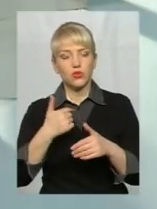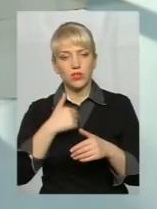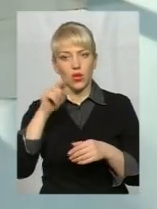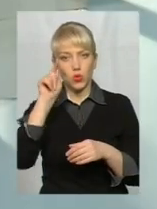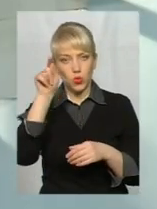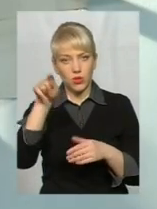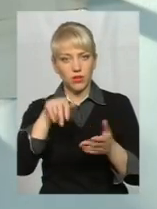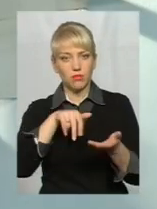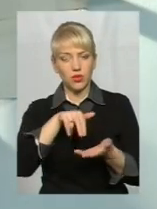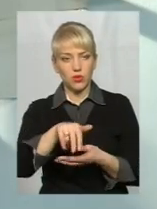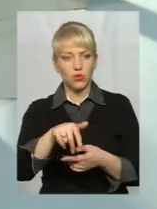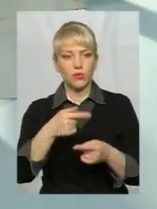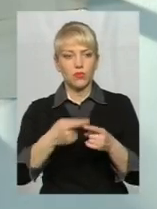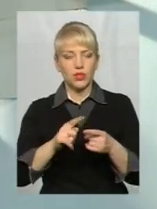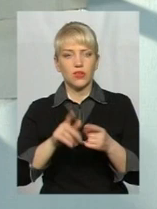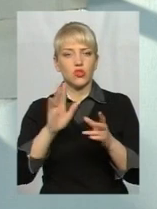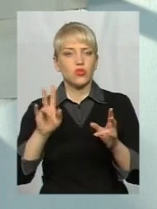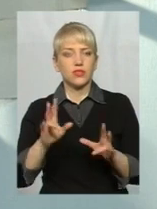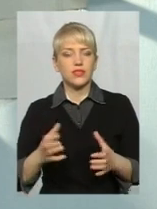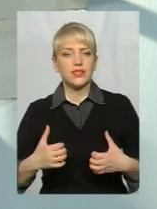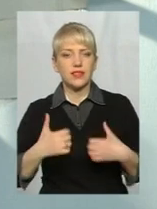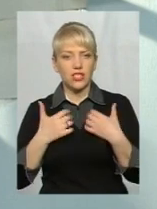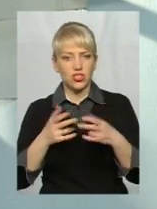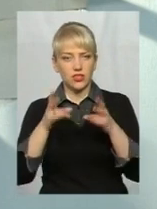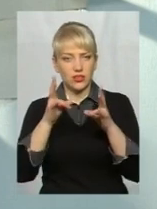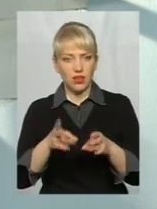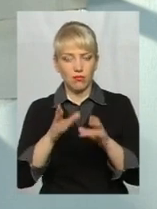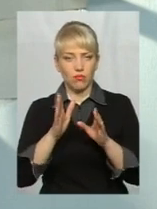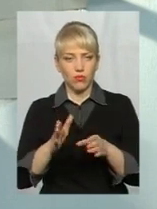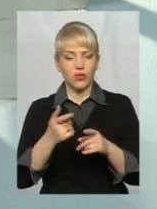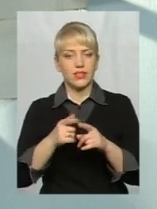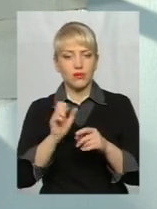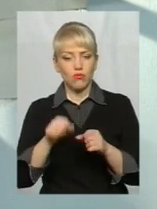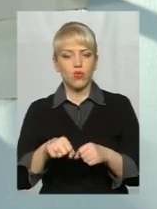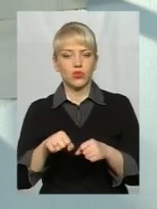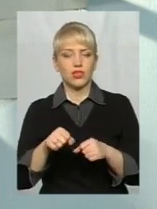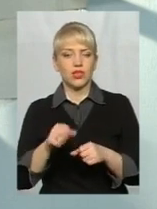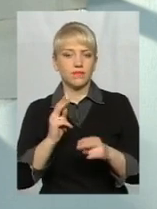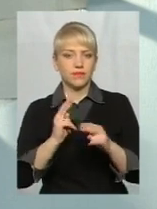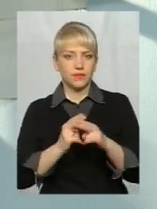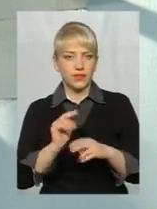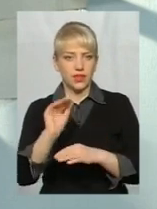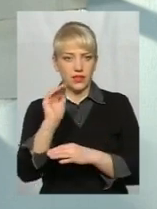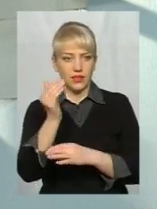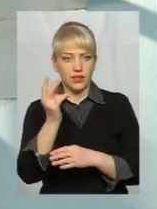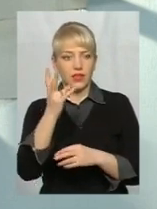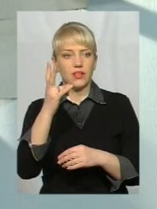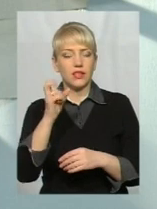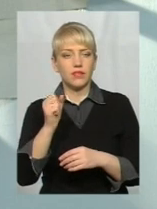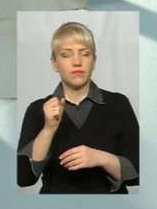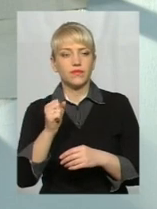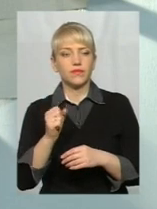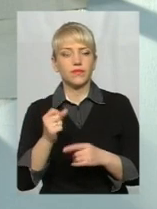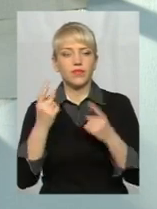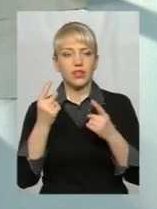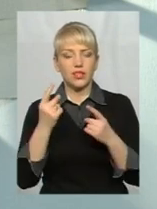зі мною станеться оте, щось страшне станеться. І це може стримувати дитину. По великому рахунку дитина